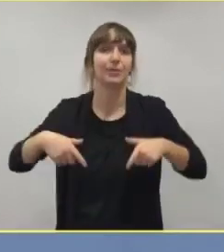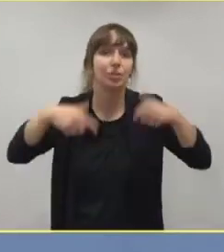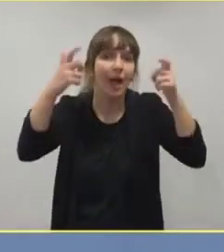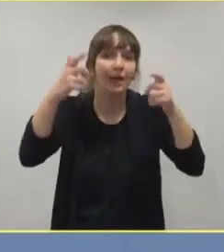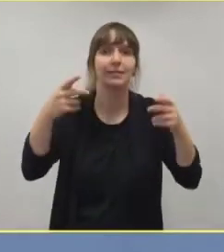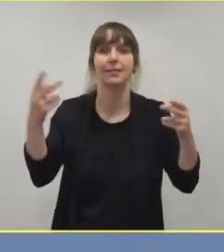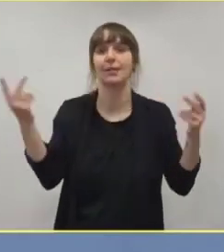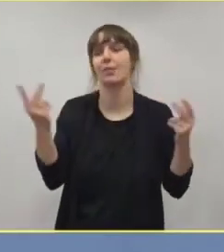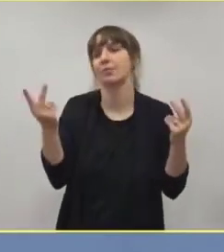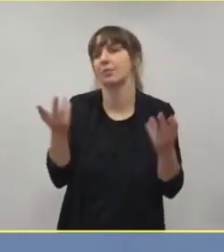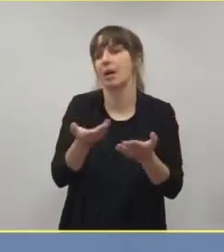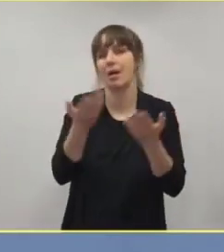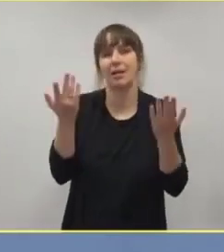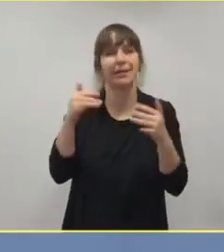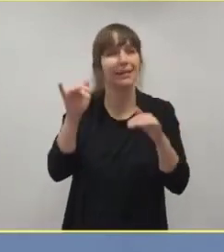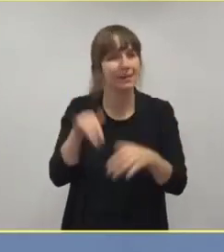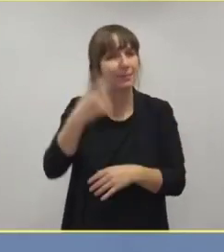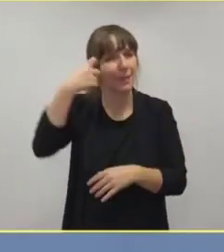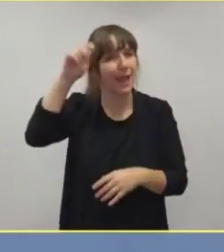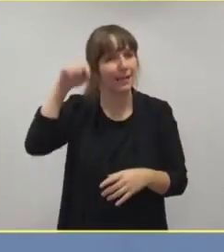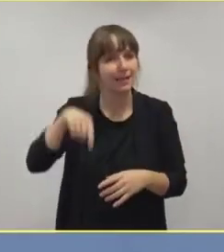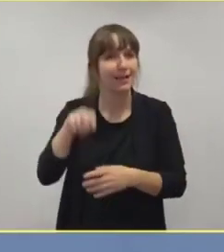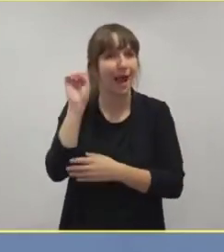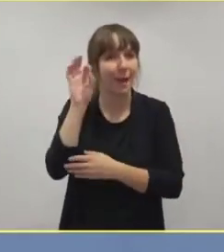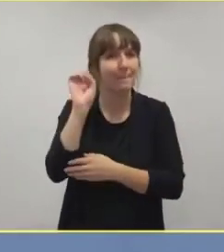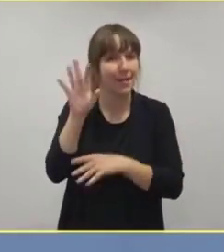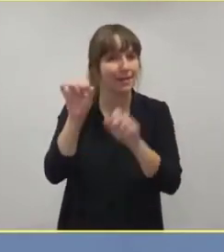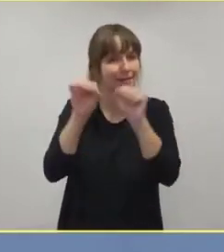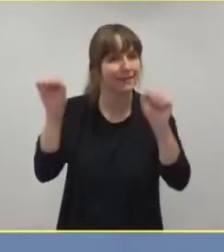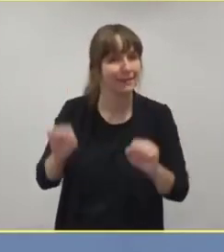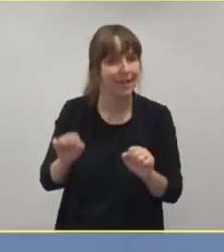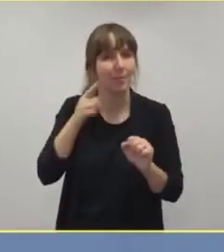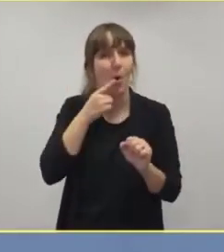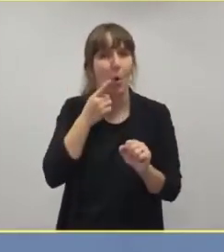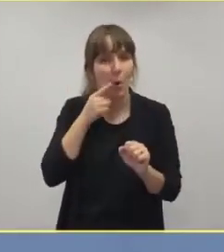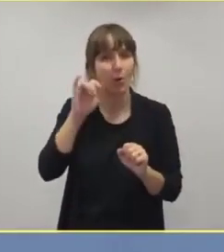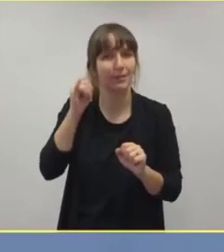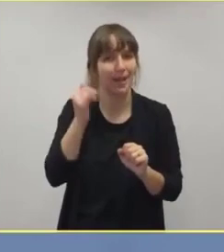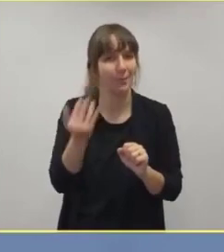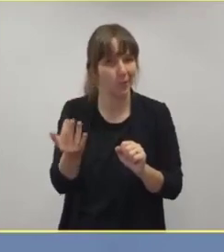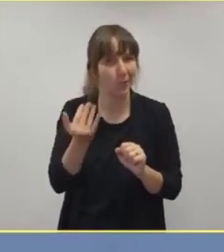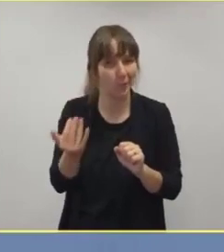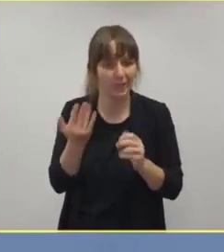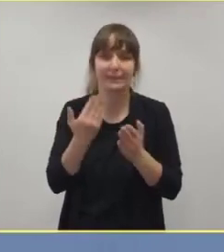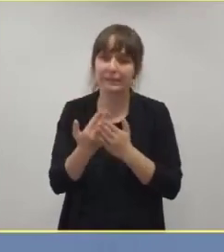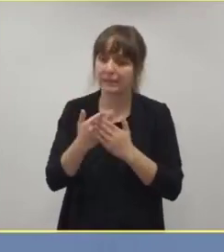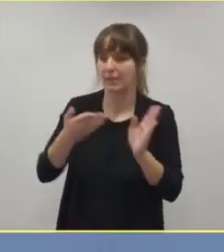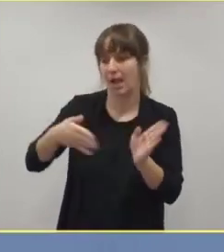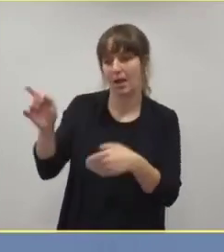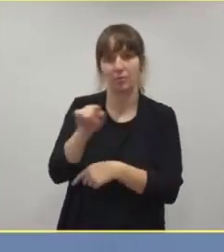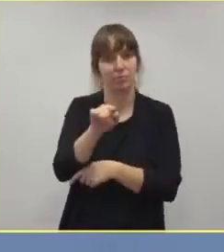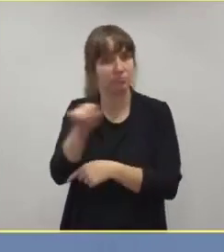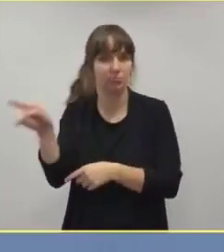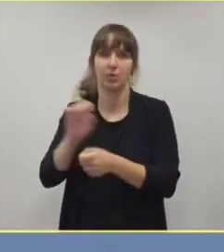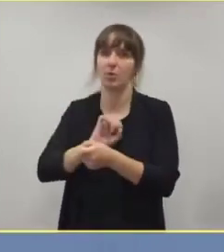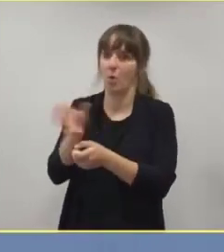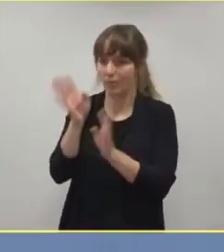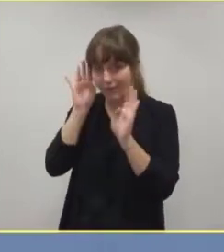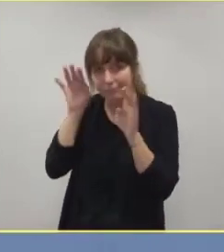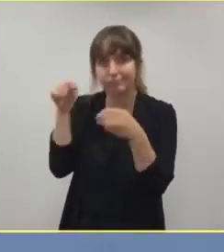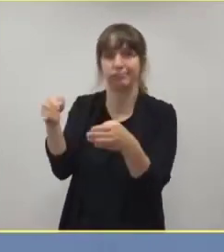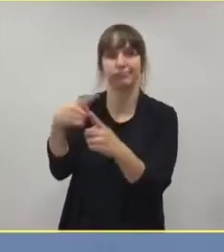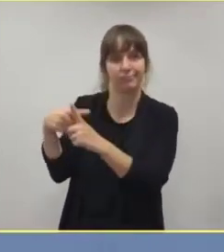andere, Sie haben ja auch so ein Ampelsystem in Berlin hier, dass diese Krankenhäuser sich vorwiegend um Corona kümmern, dass die natürlich, wenn die ganz aus ihrem